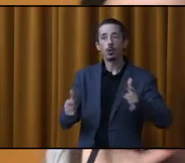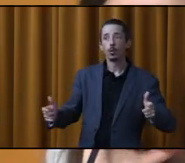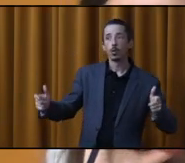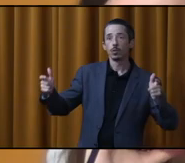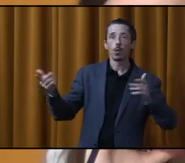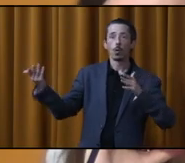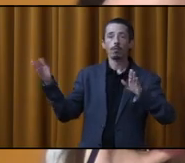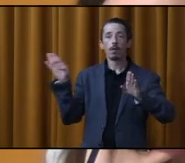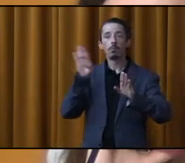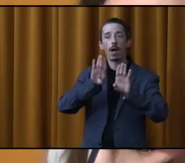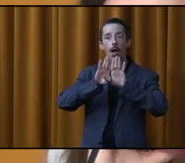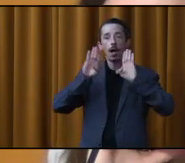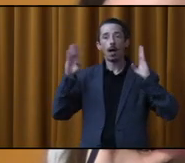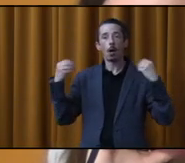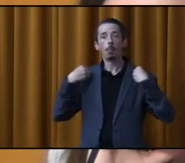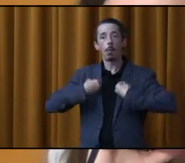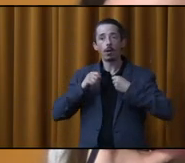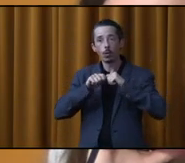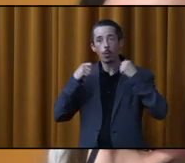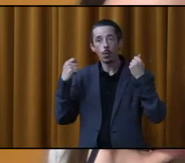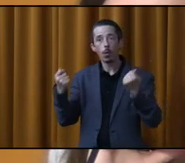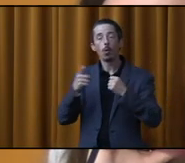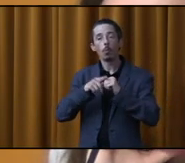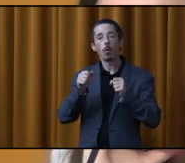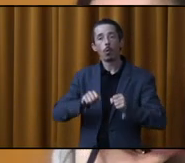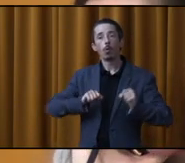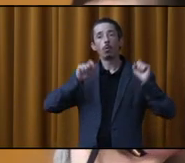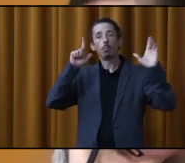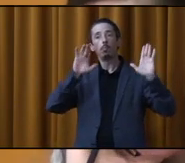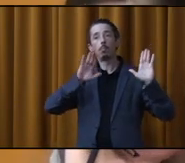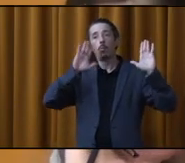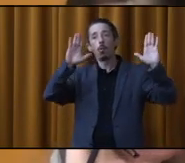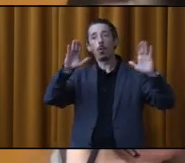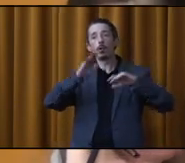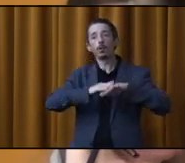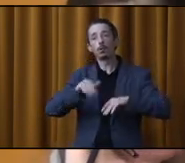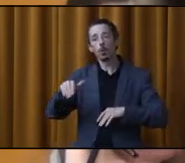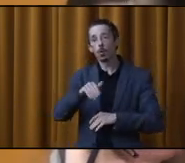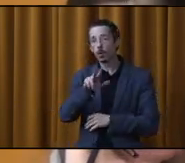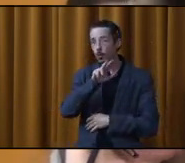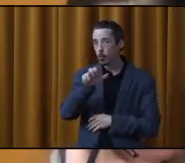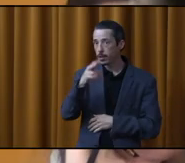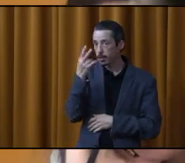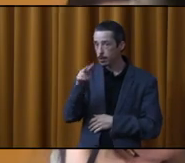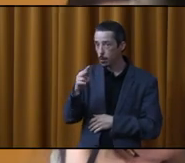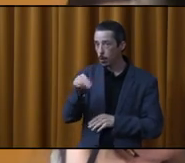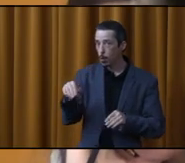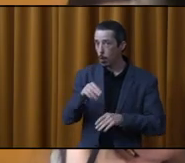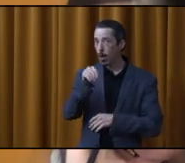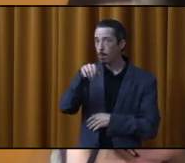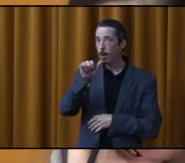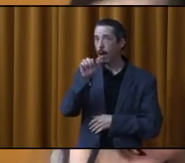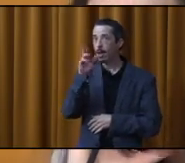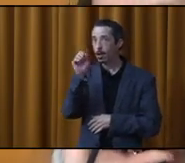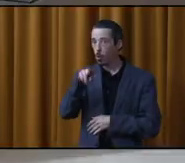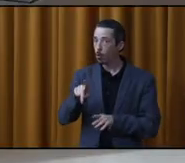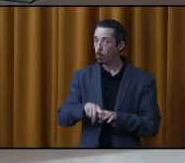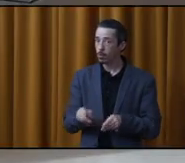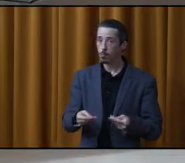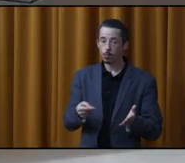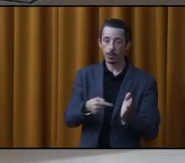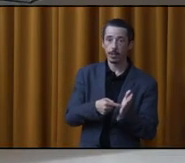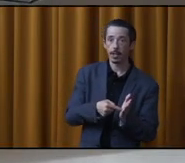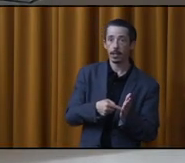revêtement extérieur ainsi que l'ajout d'une enseigne murale sur l'immeuble situé au 317 rue Marion telle que déposée.